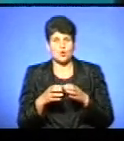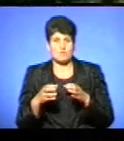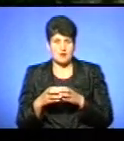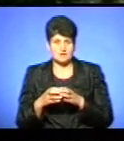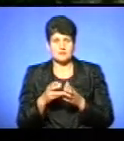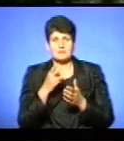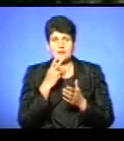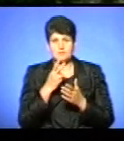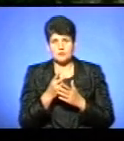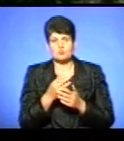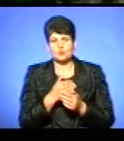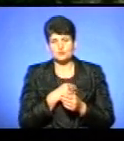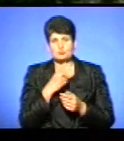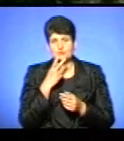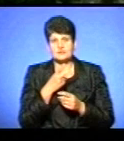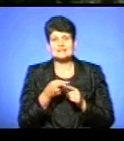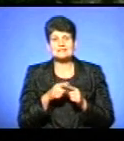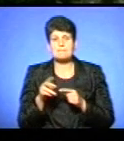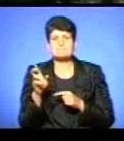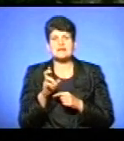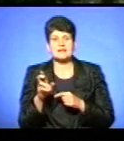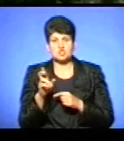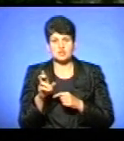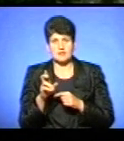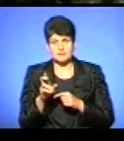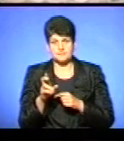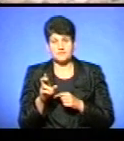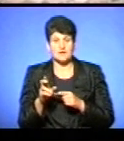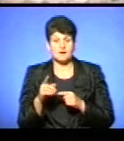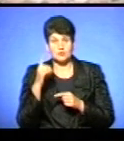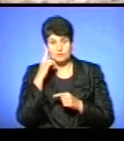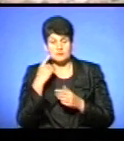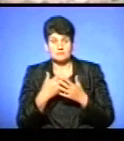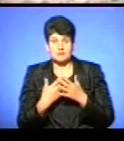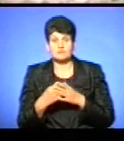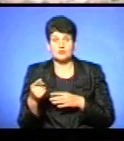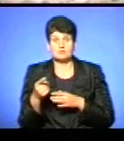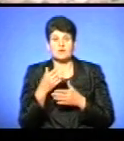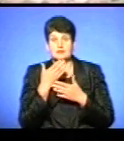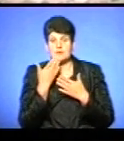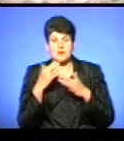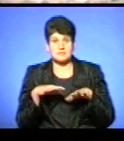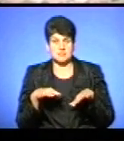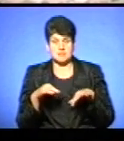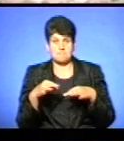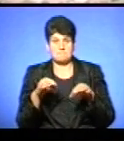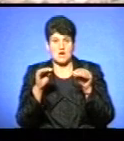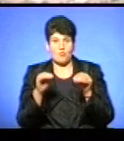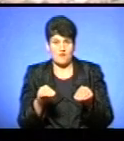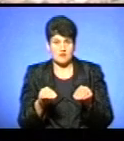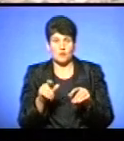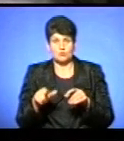хоче, щоб глянули, це бережани, так? Здавалося б, що лише в Тернополі немає де запаркуватися, і люди паркуються з